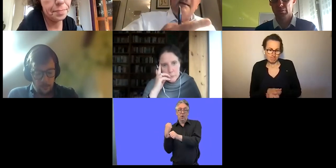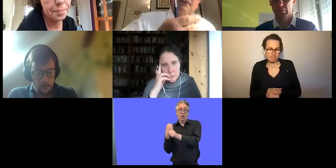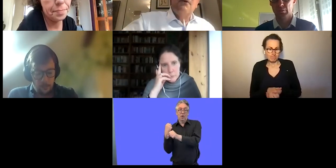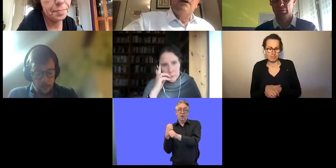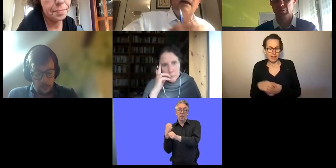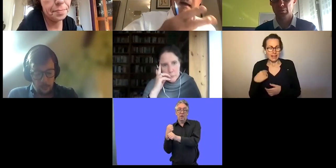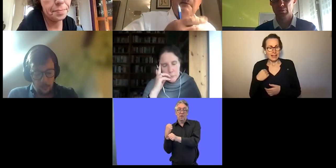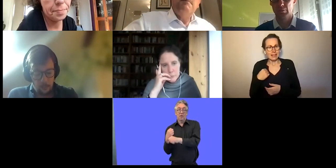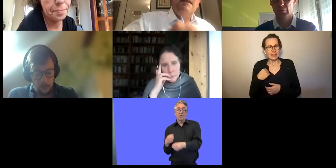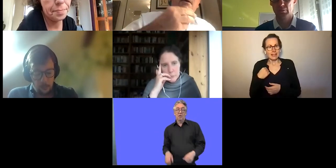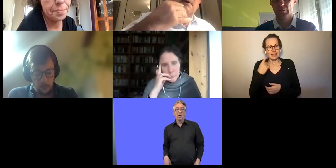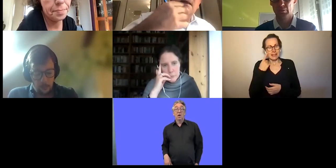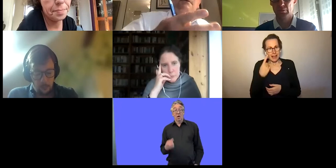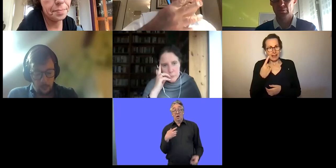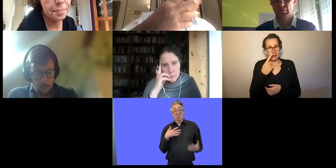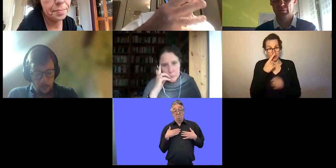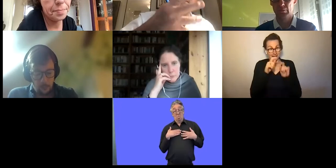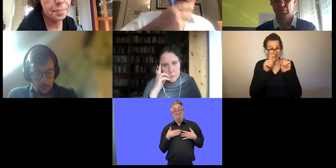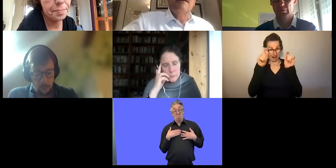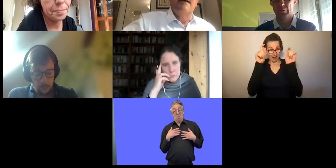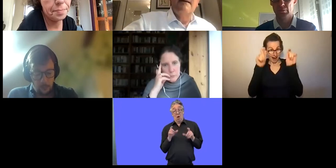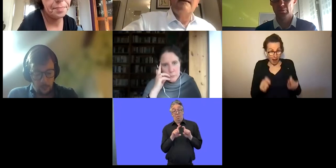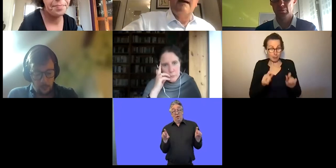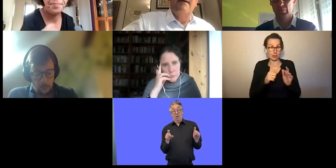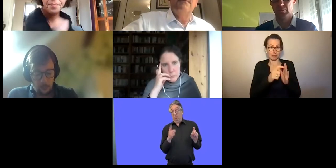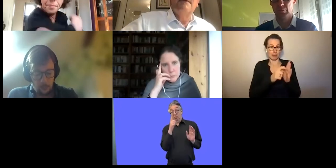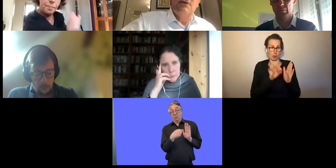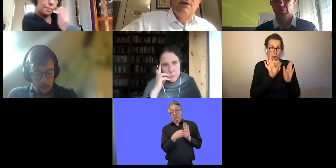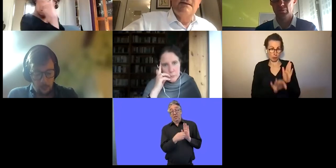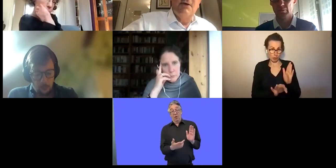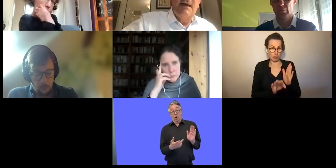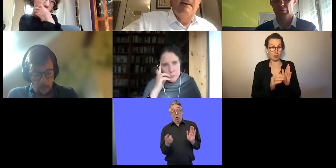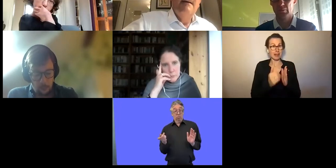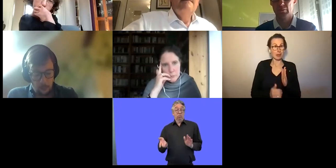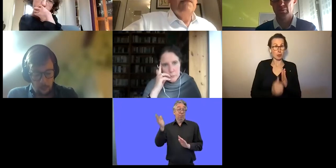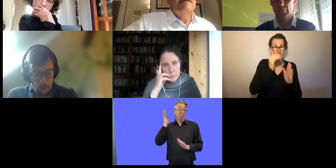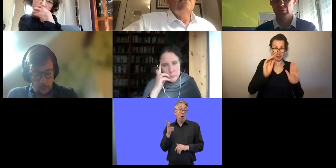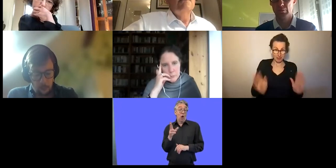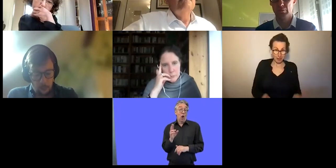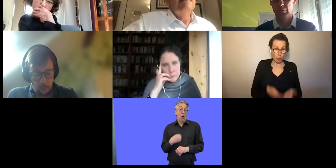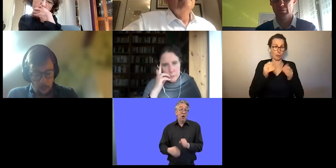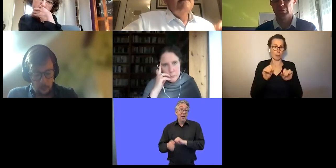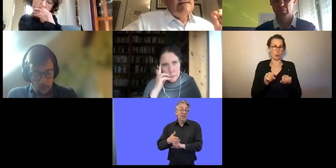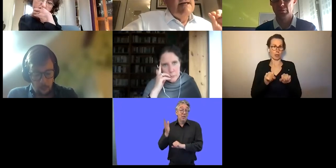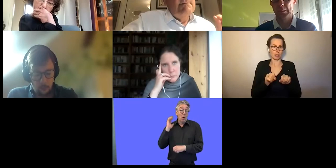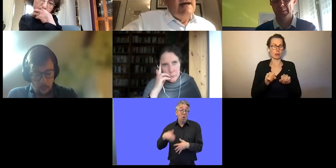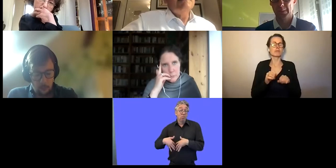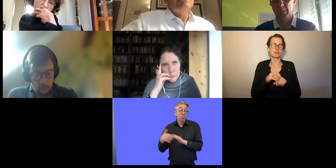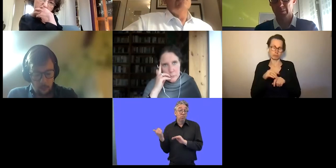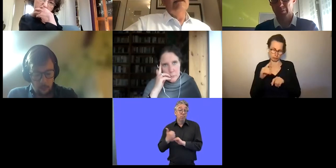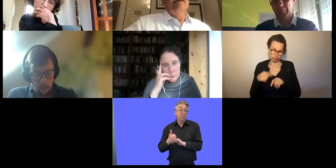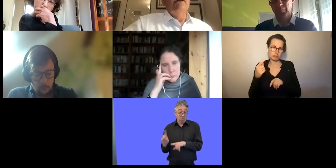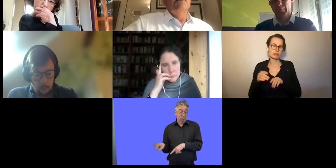gelingt, durch Rahmenbedingungen Innovationskraft zu erzeugen, dann können wir sehr